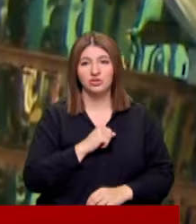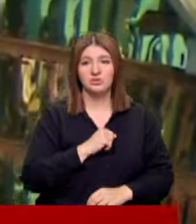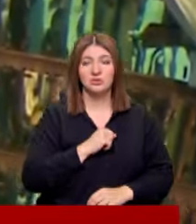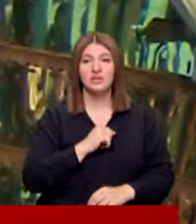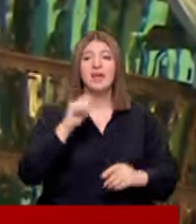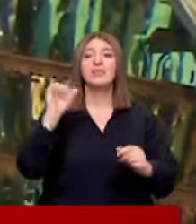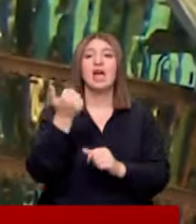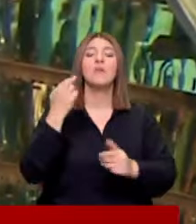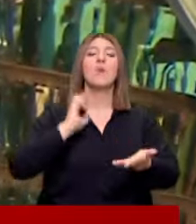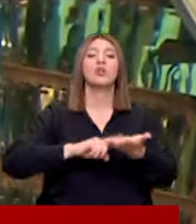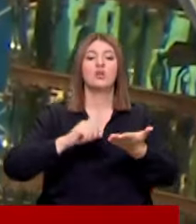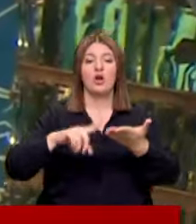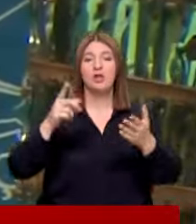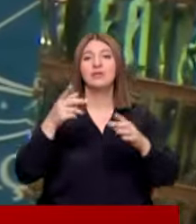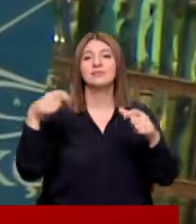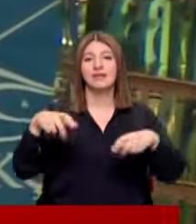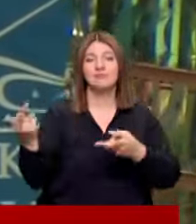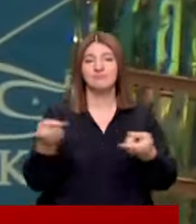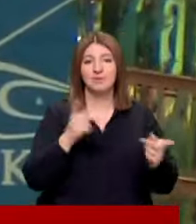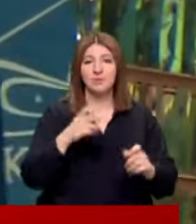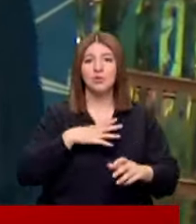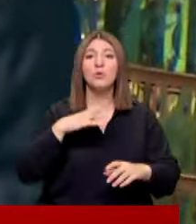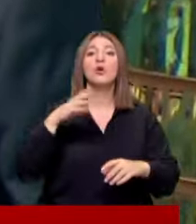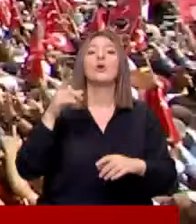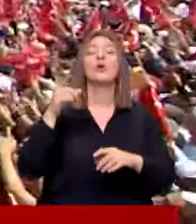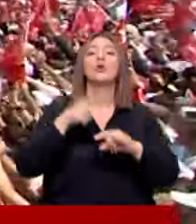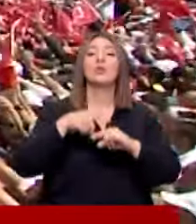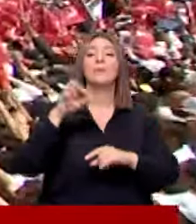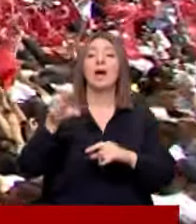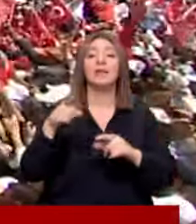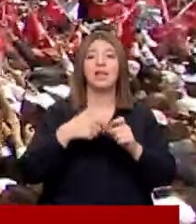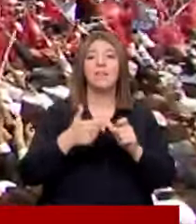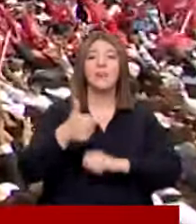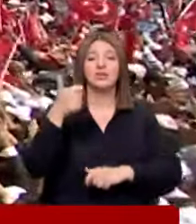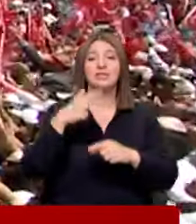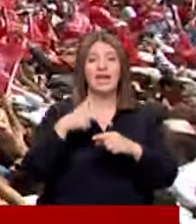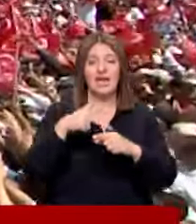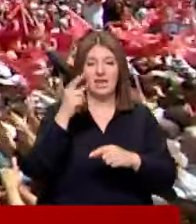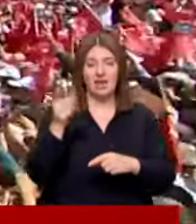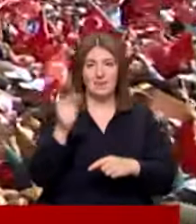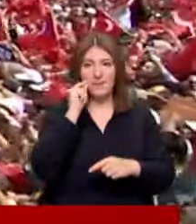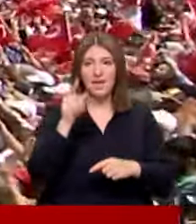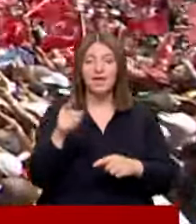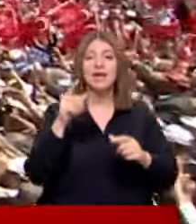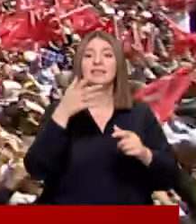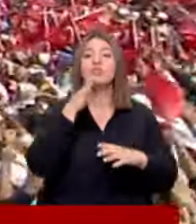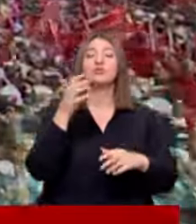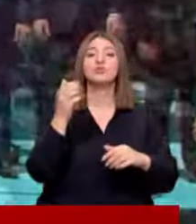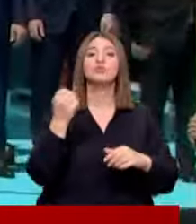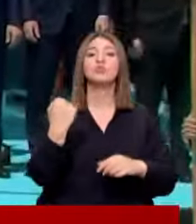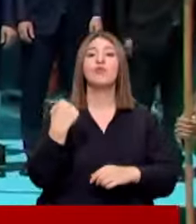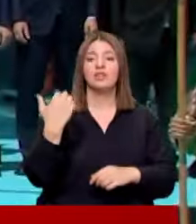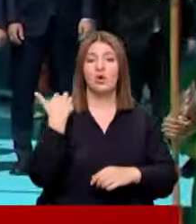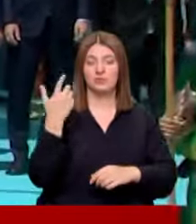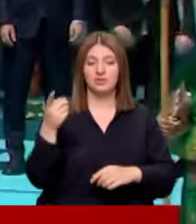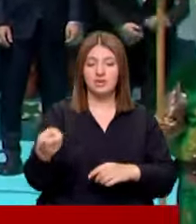Değerli protokolümüzü sahneye davet etmek istiyorum Hüdaparlı genel başkanı Sayın Zekeriya Yapıcıoğlu Deniz Kuvvetleri Komutanı Sayın